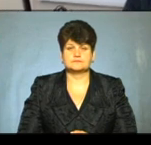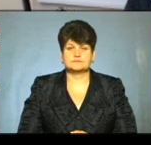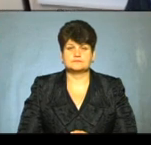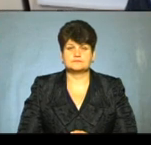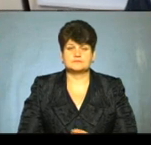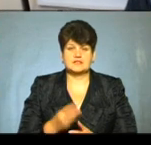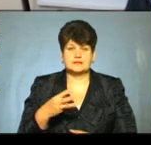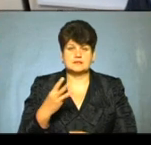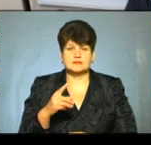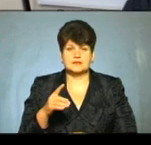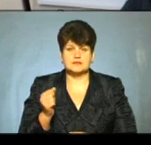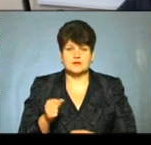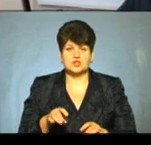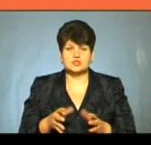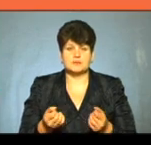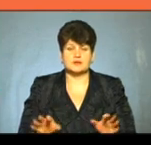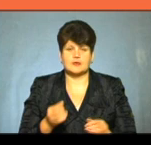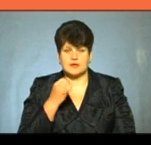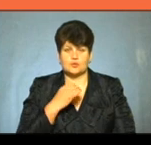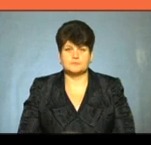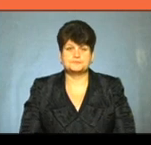33 за. Дякую.